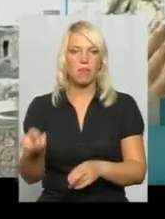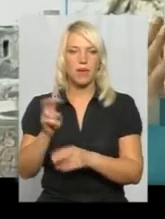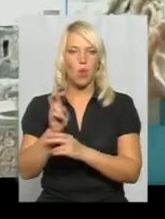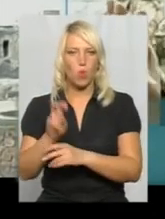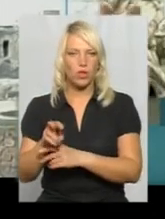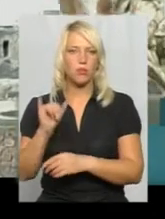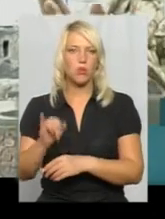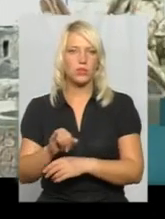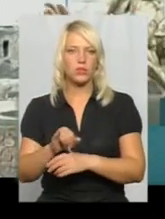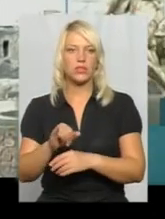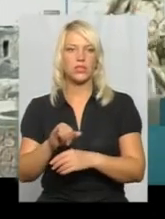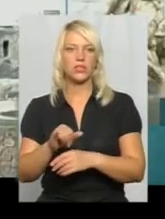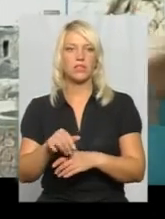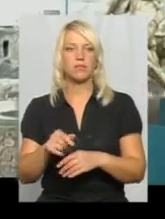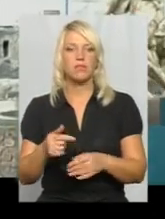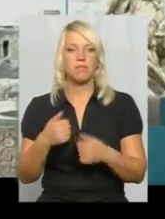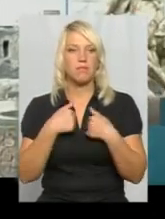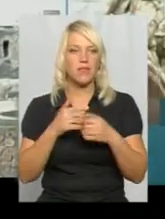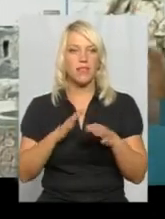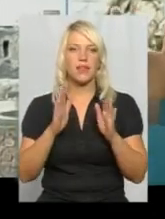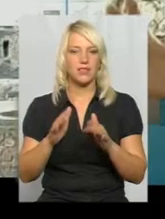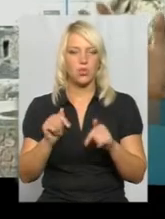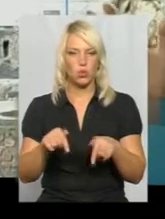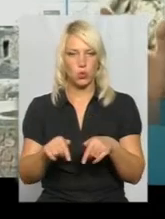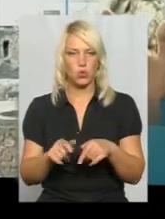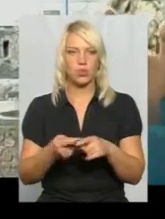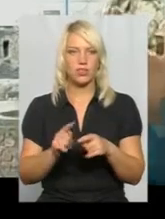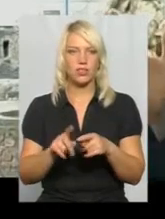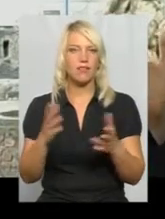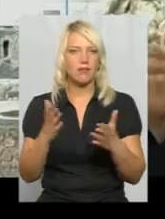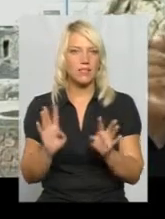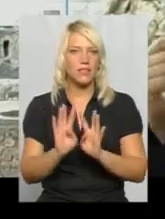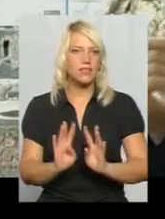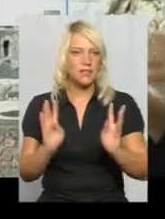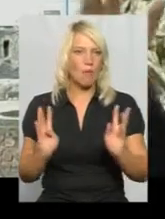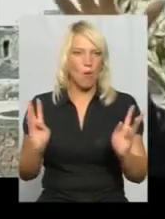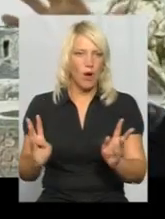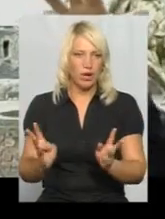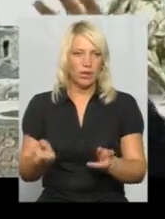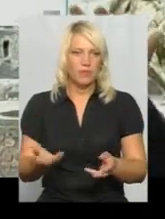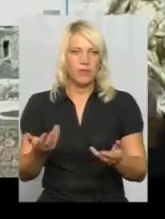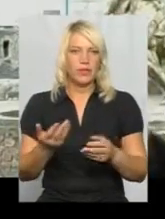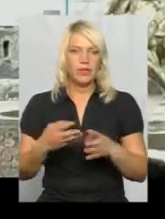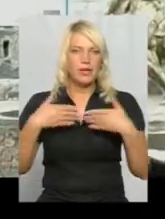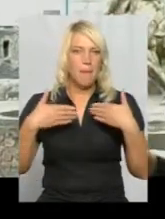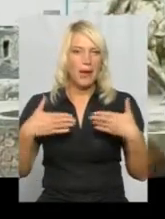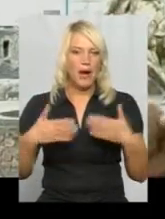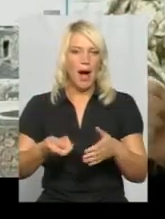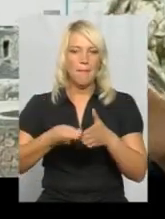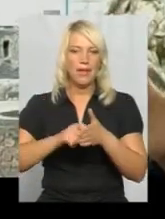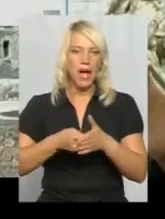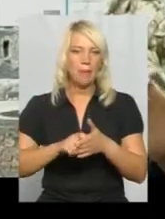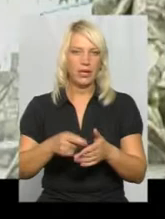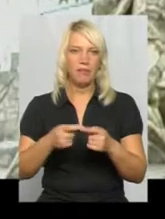звичайно, мене не тільки тут, до речі, оці якісь забори, брами, замки,